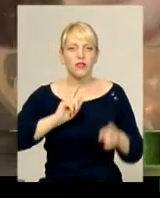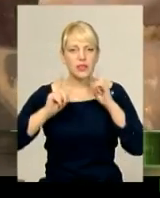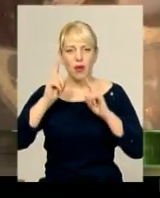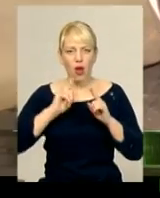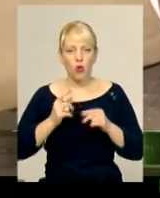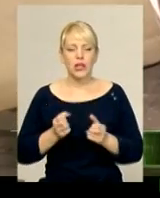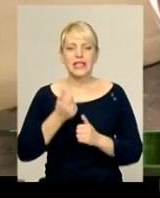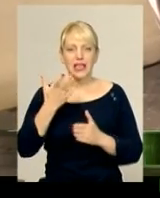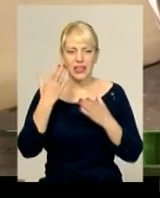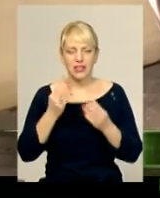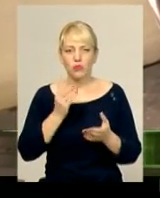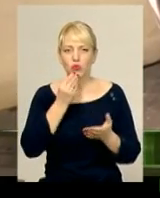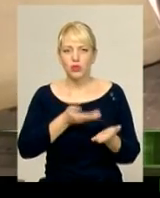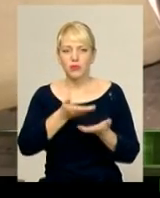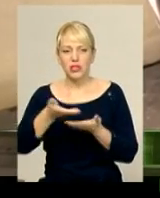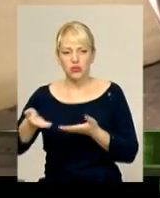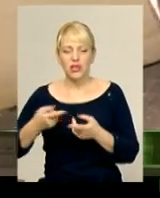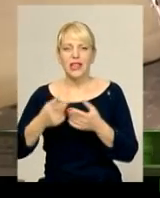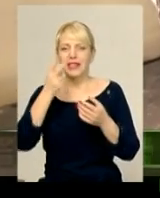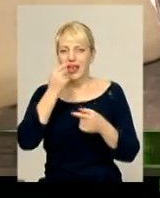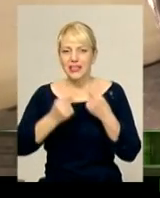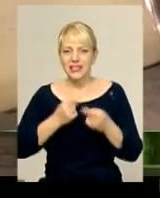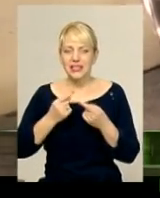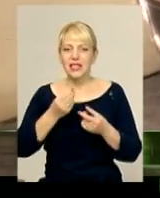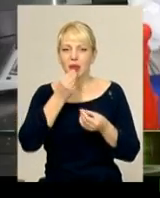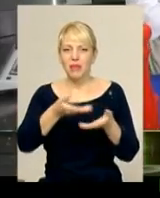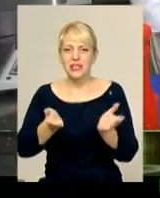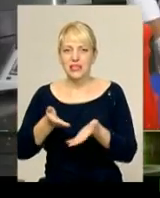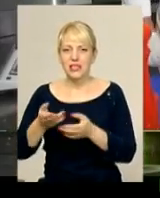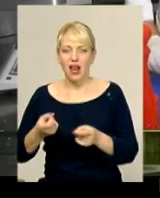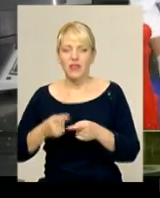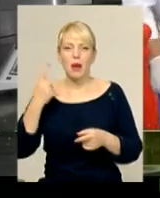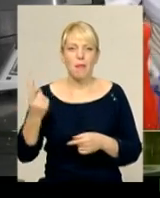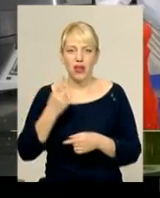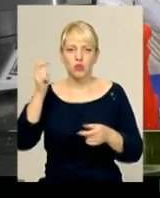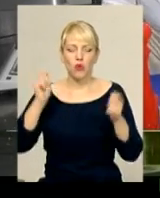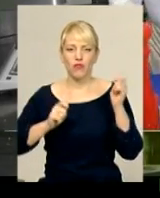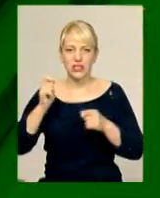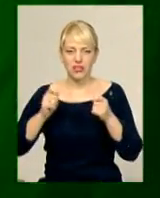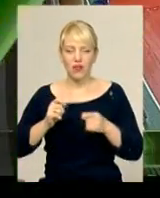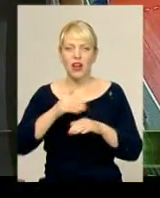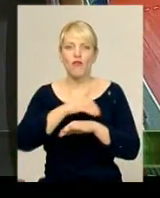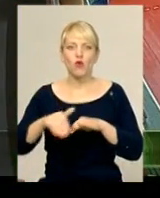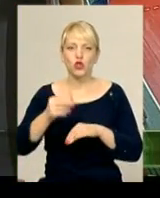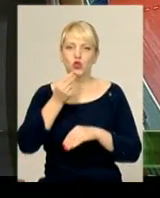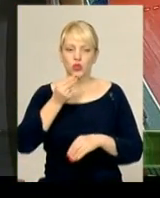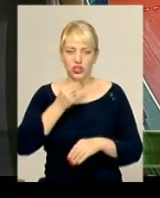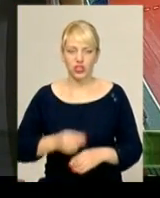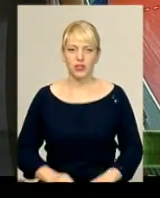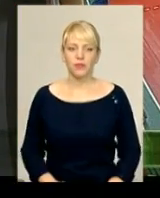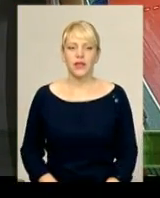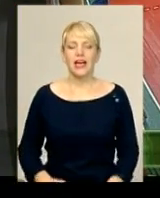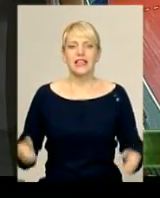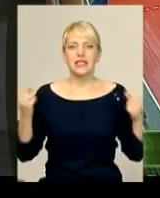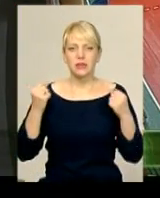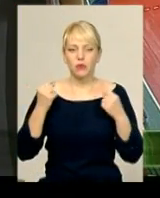краян частуватимуть традиційними стравами подільської кухні на першому фестивалі вуличної їжі від Поділля «Центр». Про спорт хмельницький